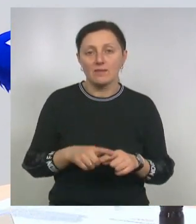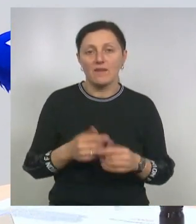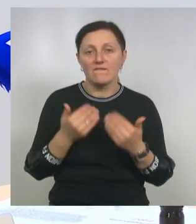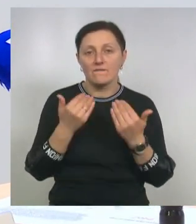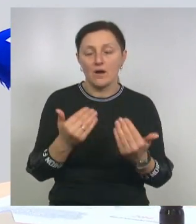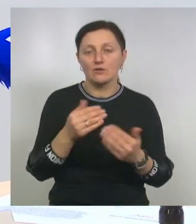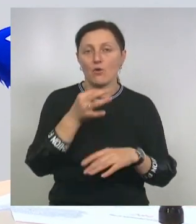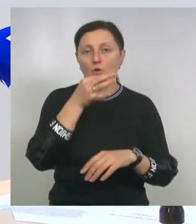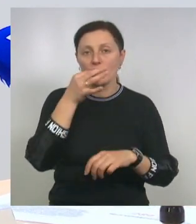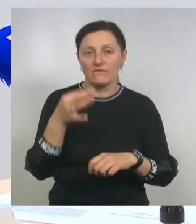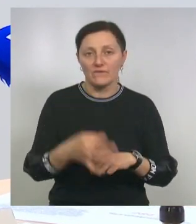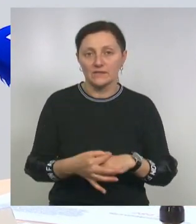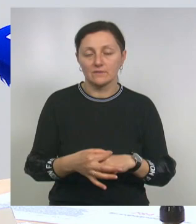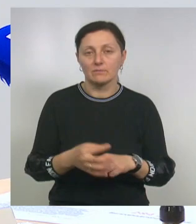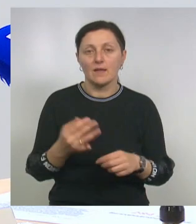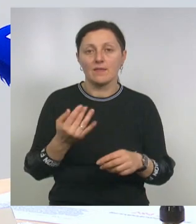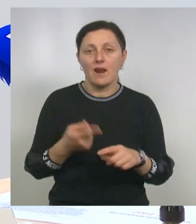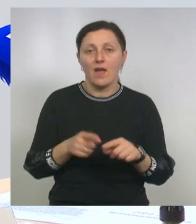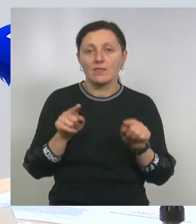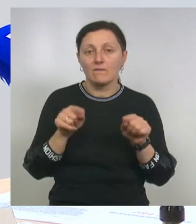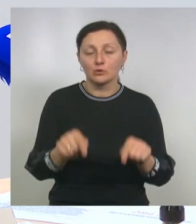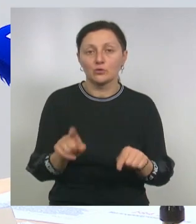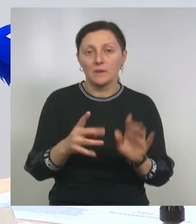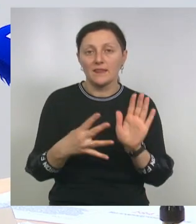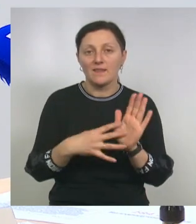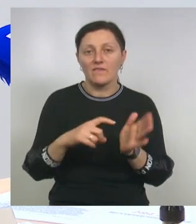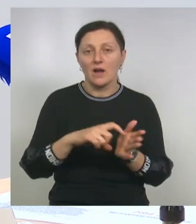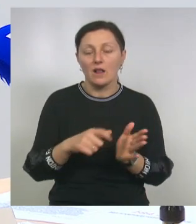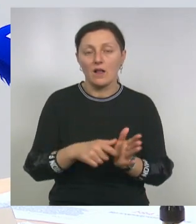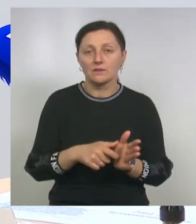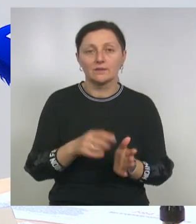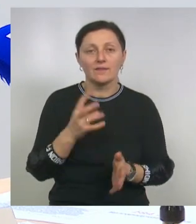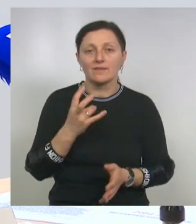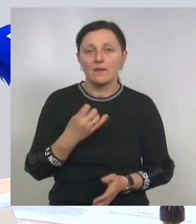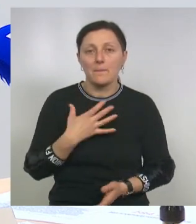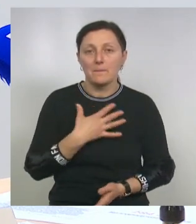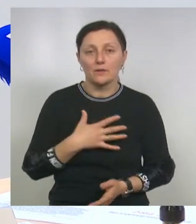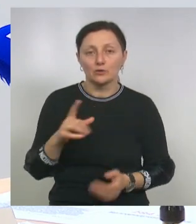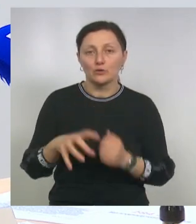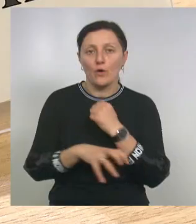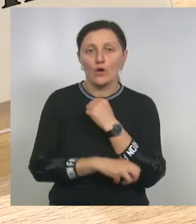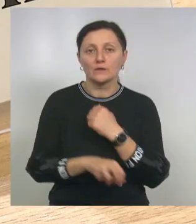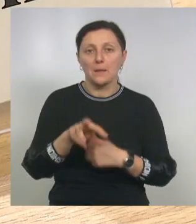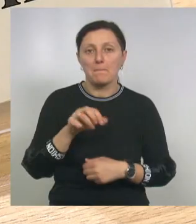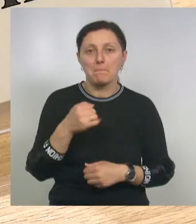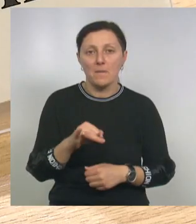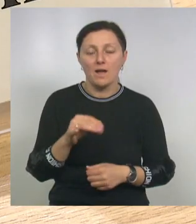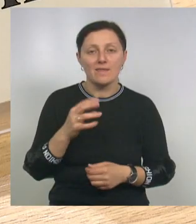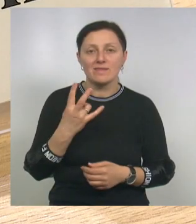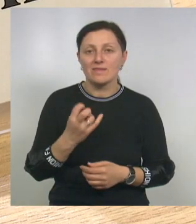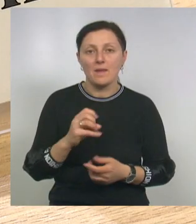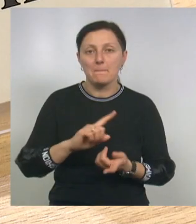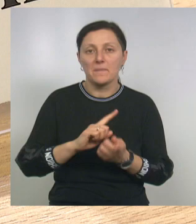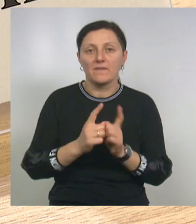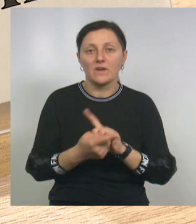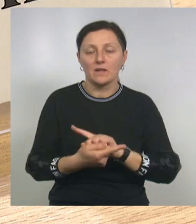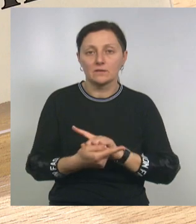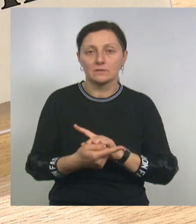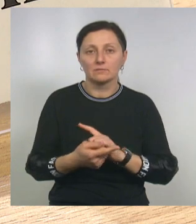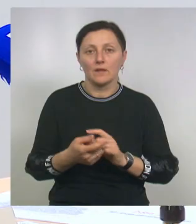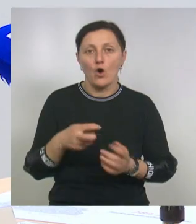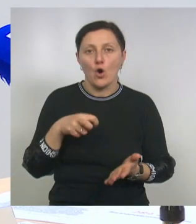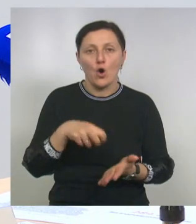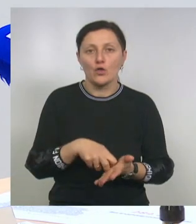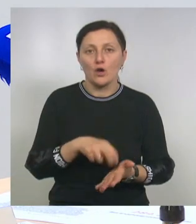ответственность. И для того, чтобы наши девятиклассники не переживали, для того, чтобы конец мая не превратился в какую-то череду безумных